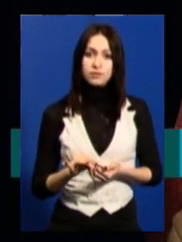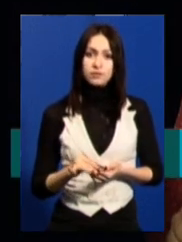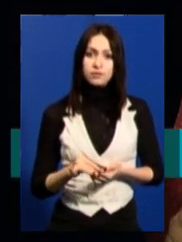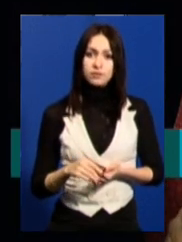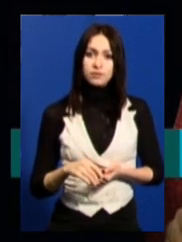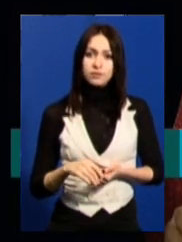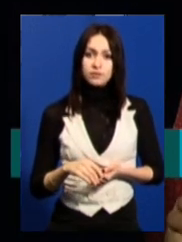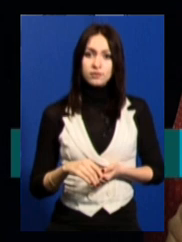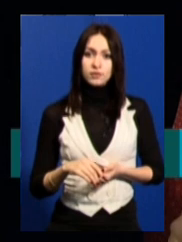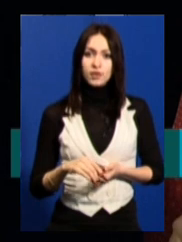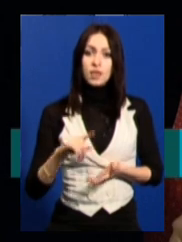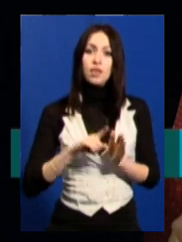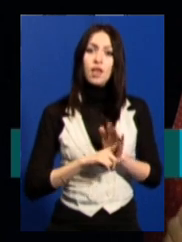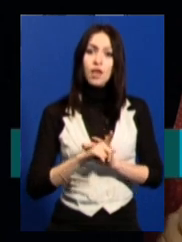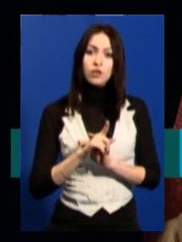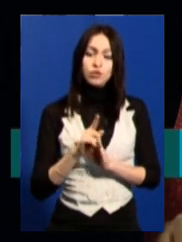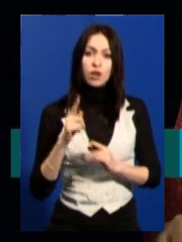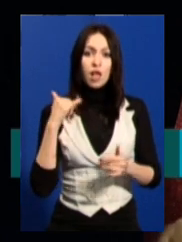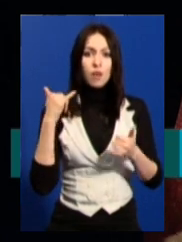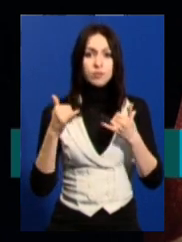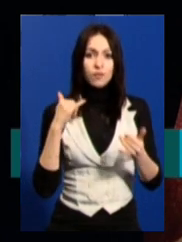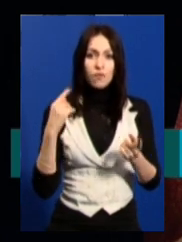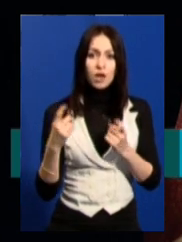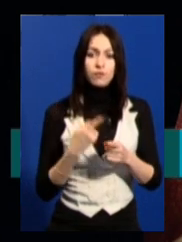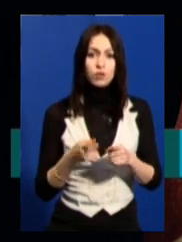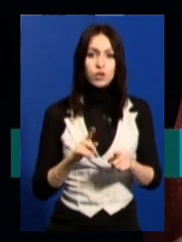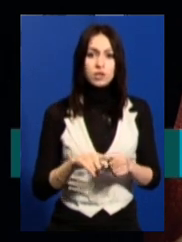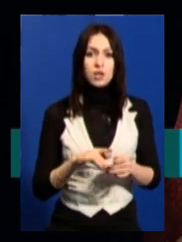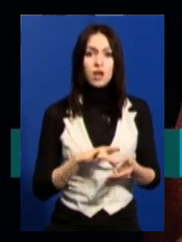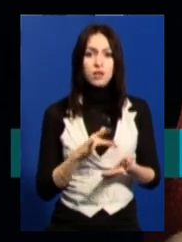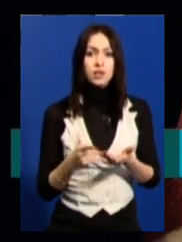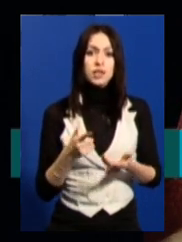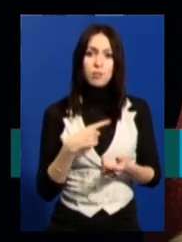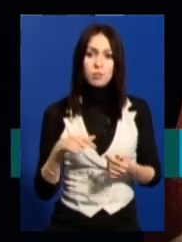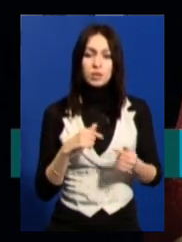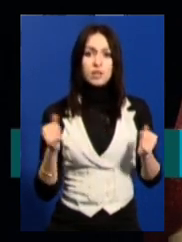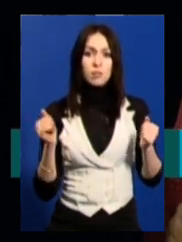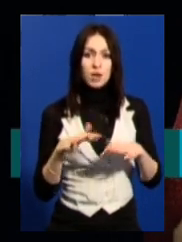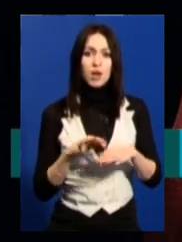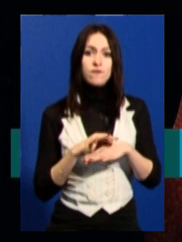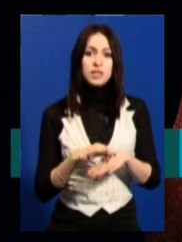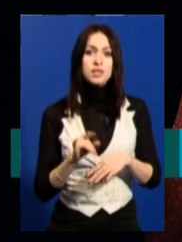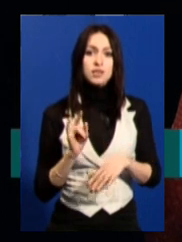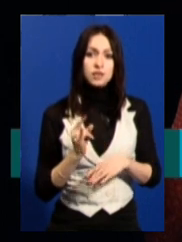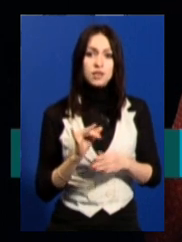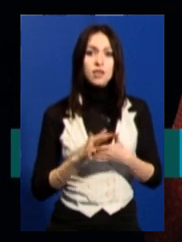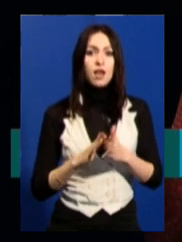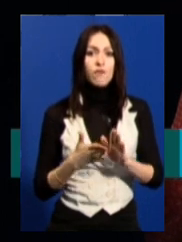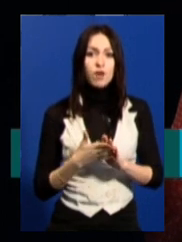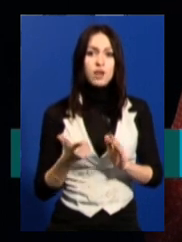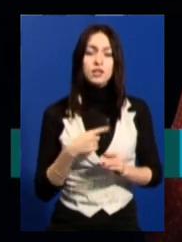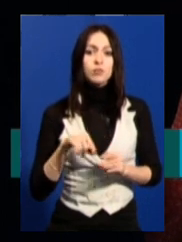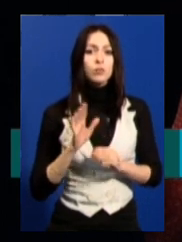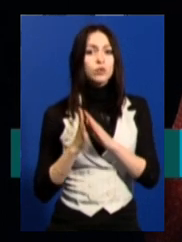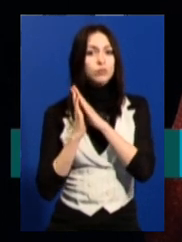І почали обзванювати ці міста, де ми збиралися вести дітей, домовлятися, де ми будемо